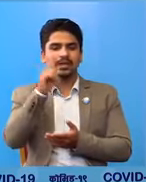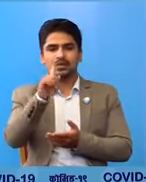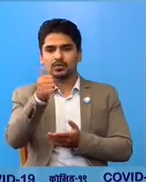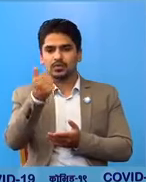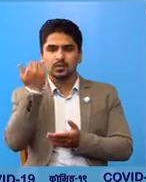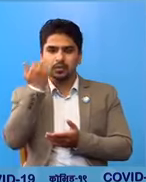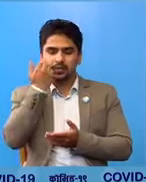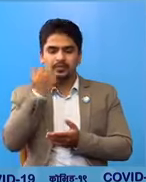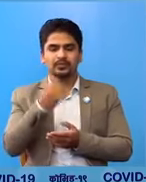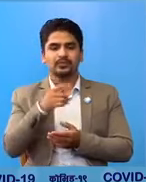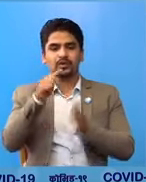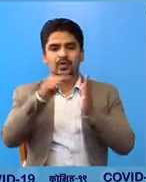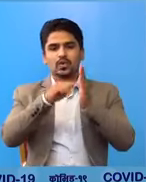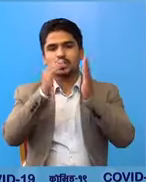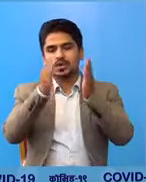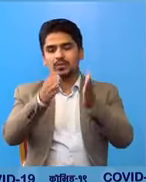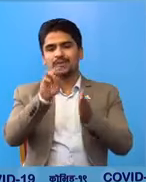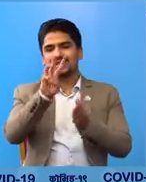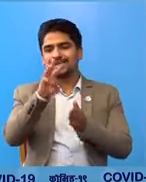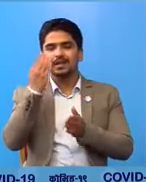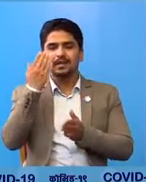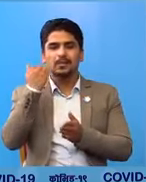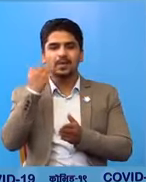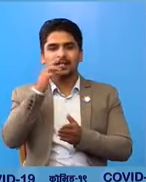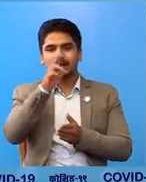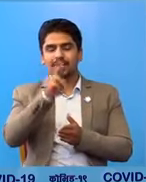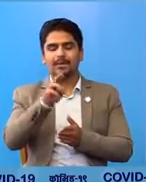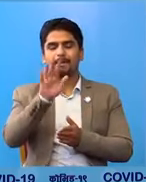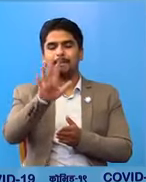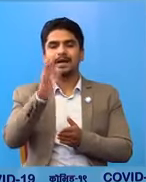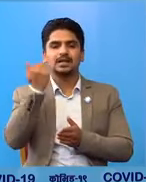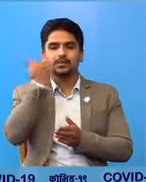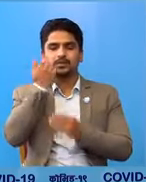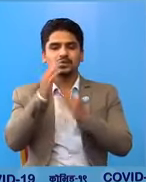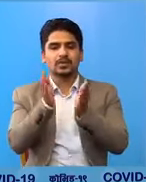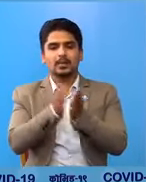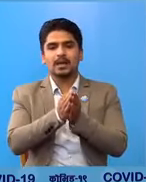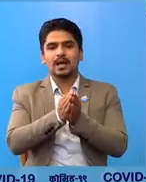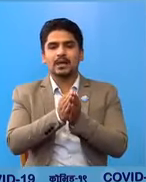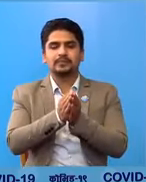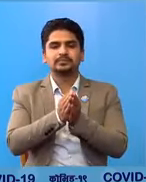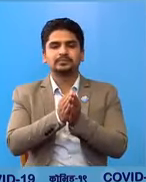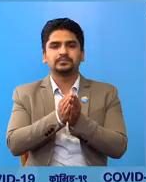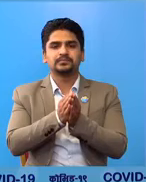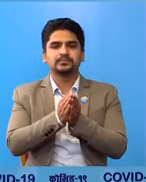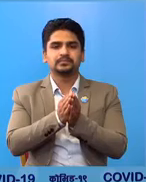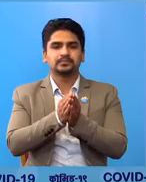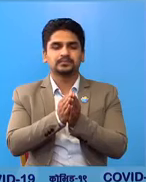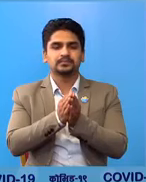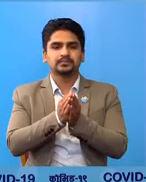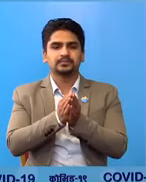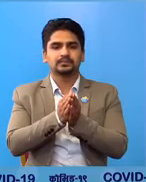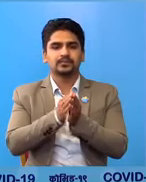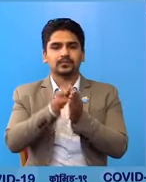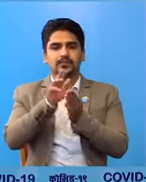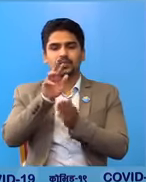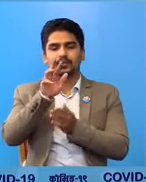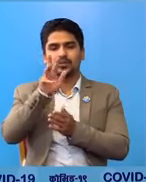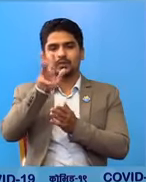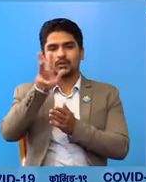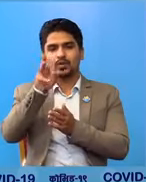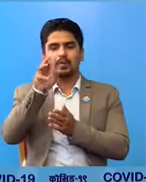र कंचनपुर का तीन महिलार पाँच पुरूस गरी आज जम्मा 90